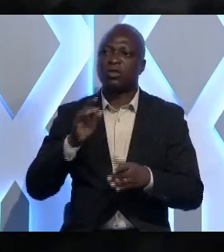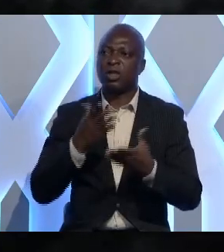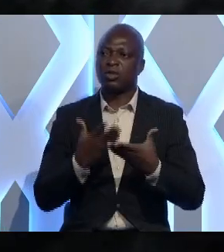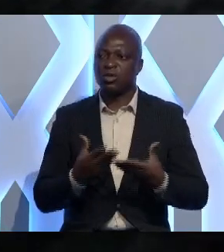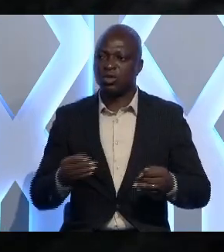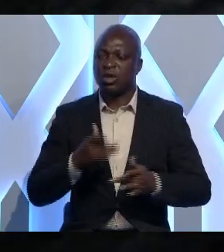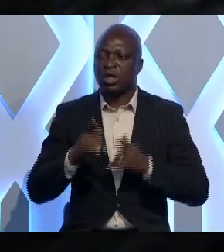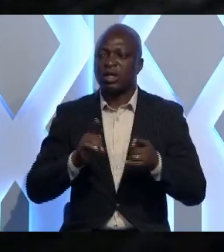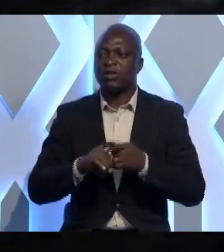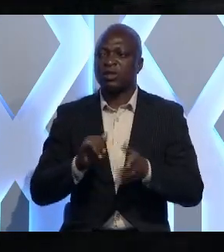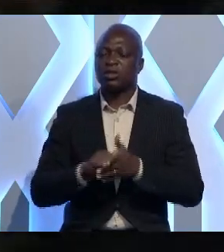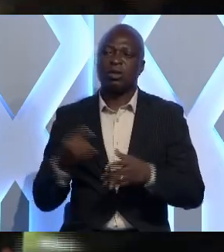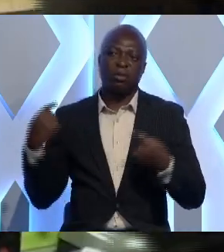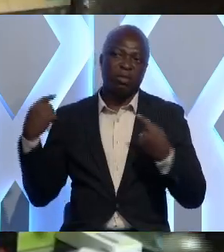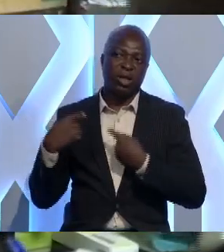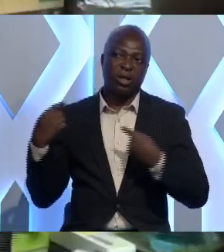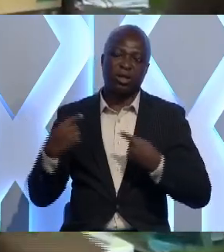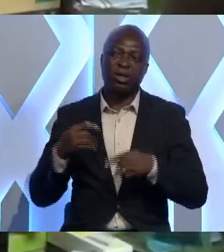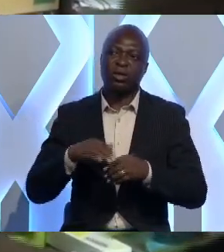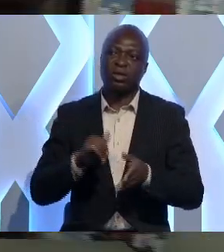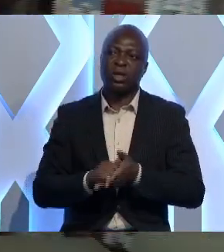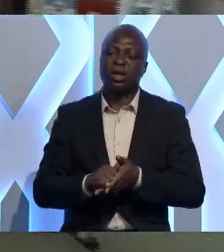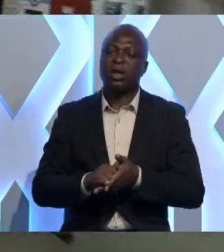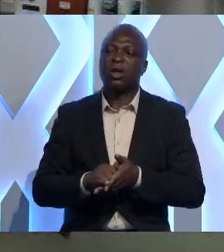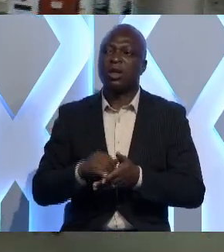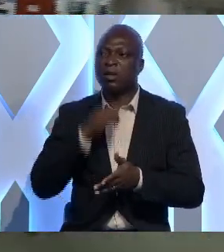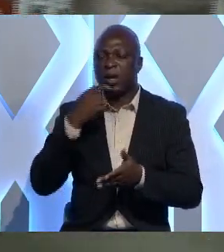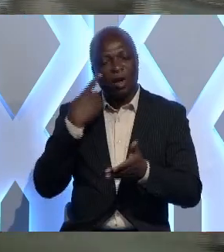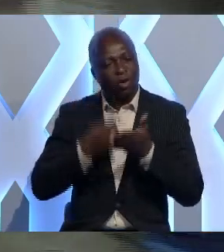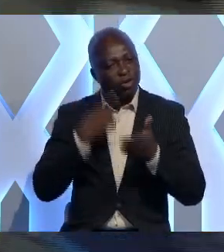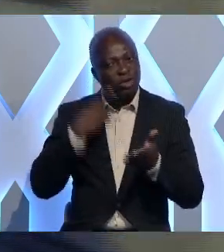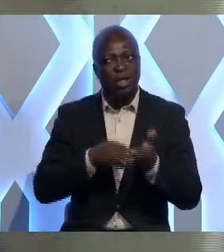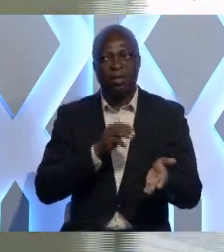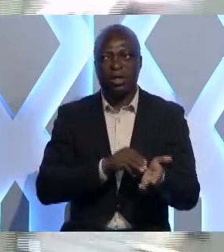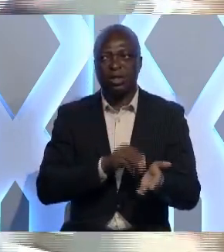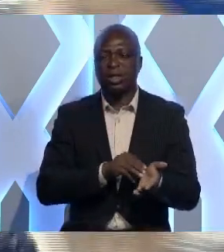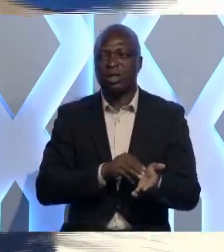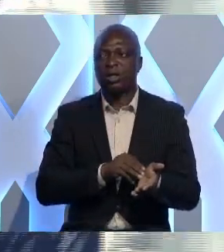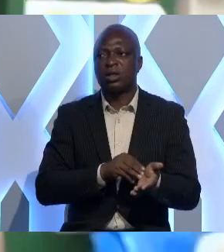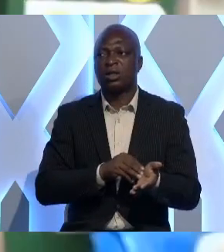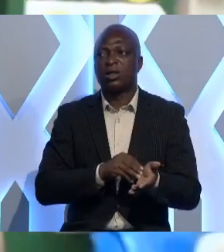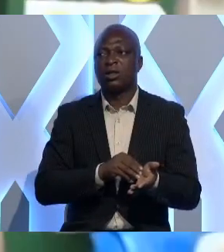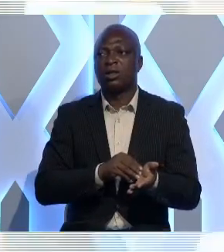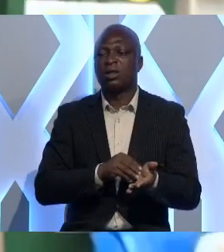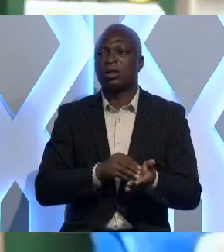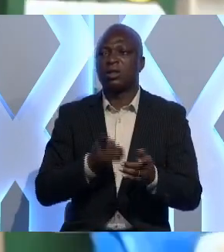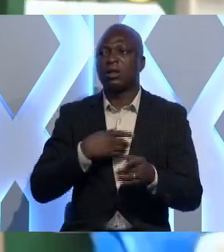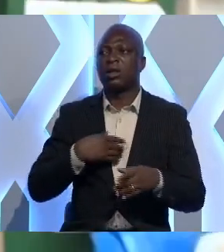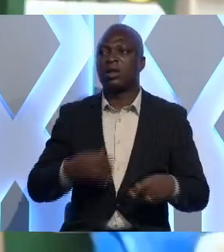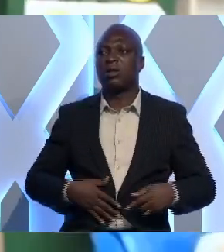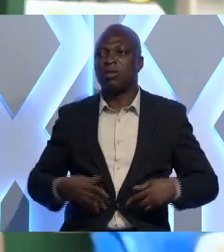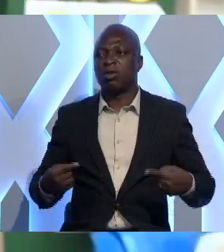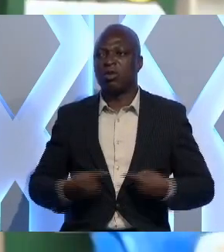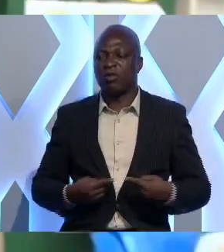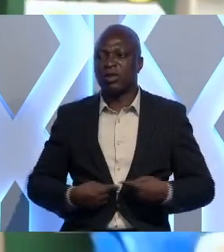à son malaise. Cependant elle n'a pas consulté de médecins au préalable. J'avais les mots de vente il y a une de